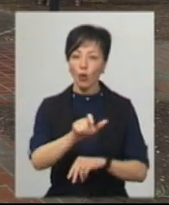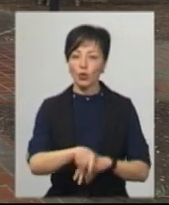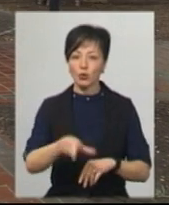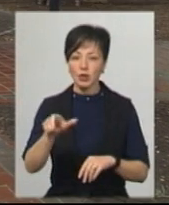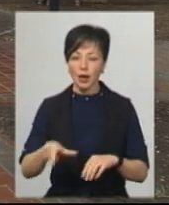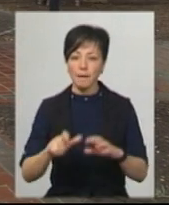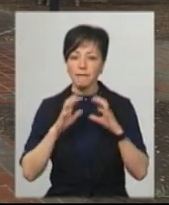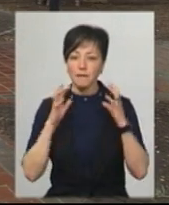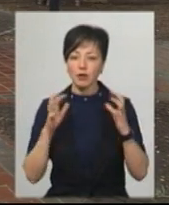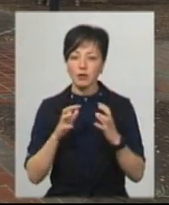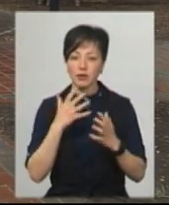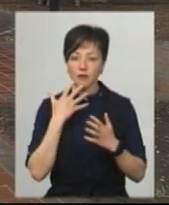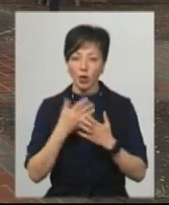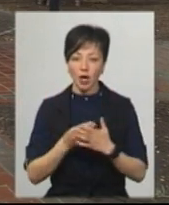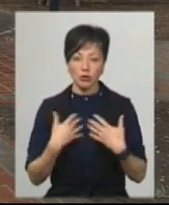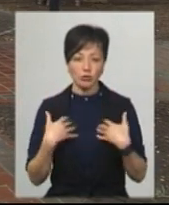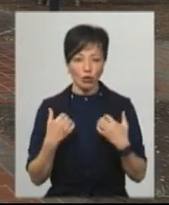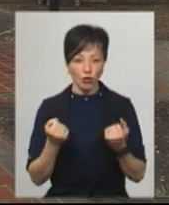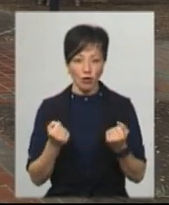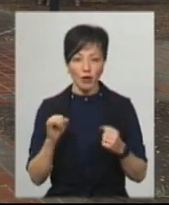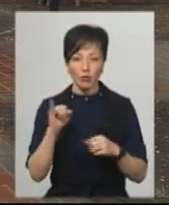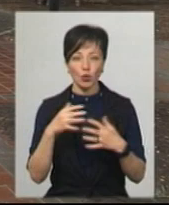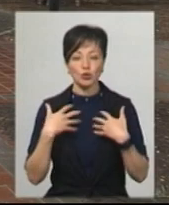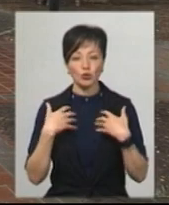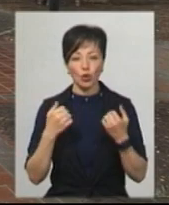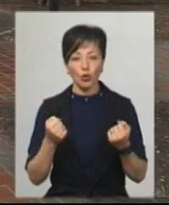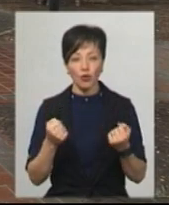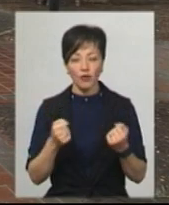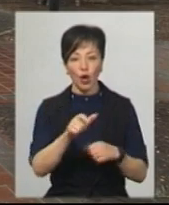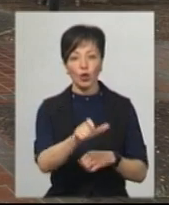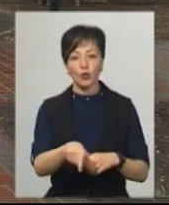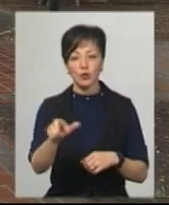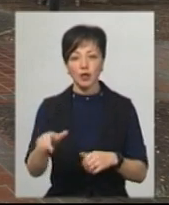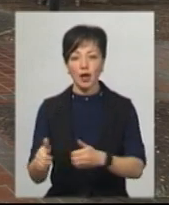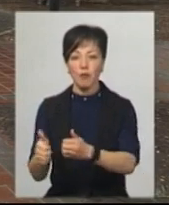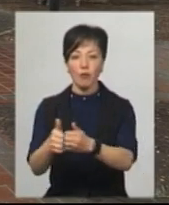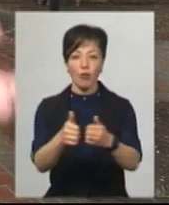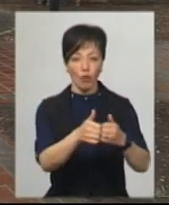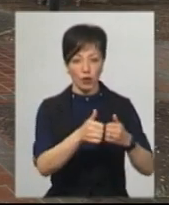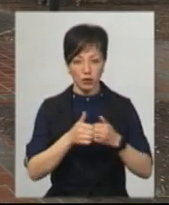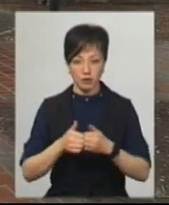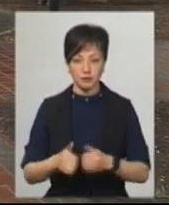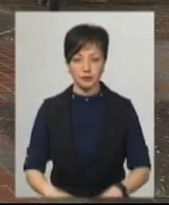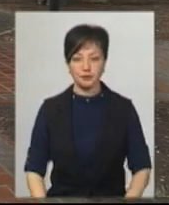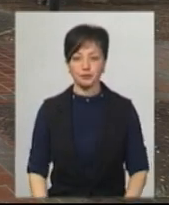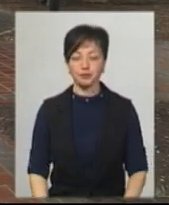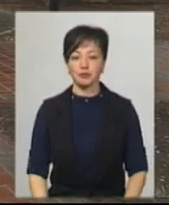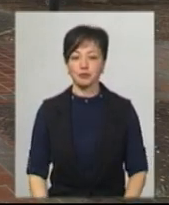піклуватися про своє здоров'я і про здоров'я людей, котрі знаходяться